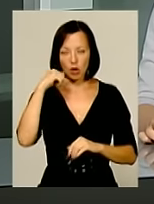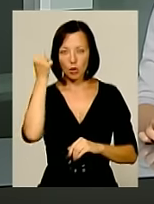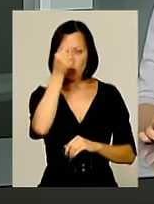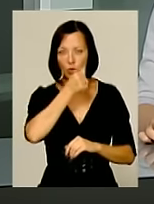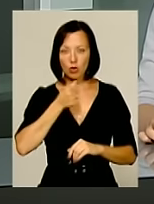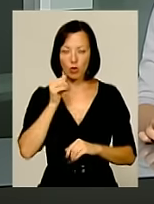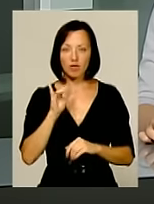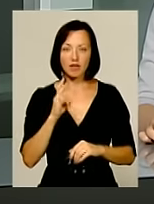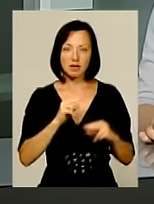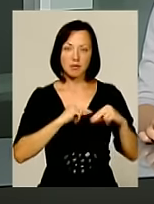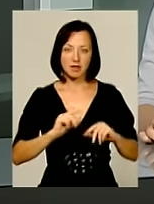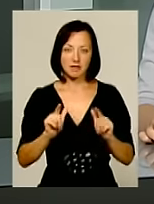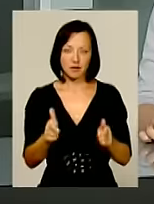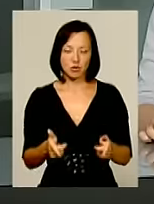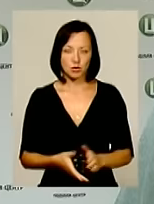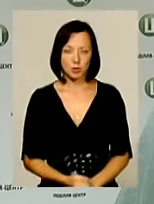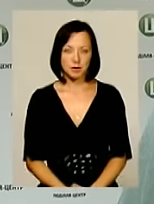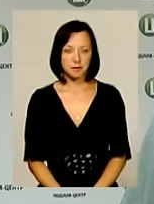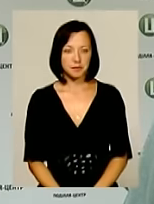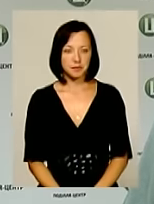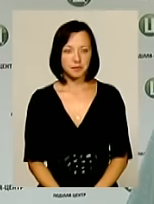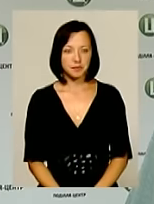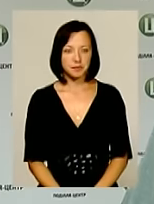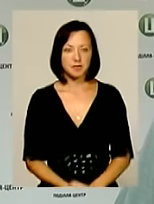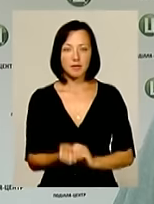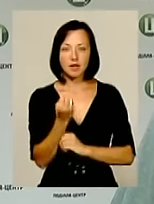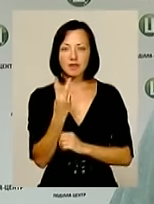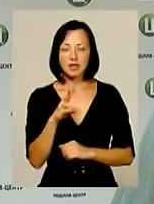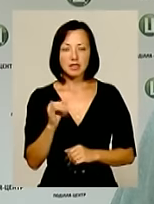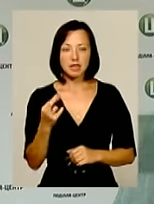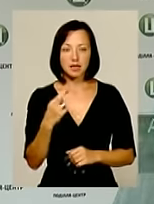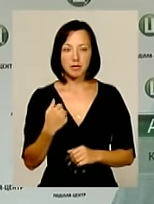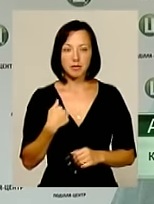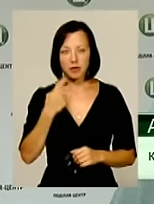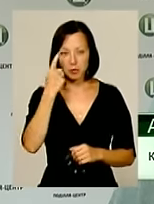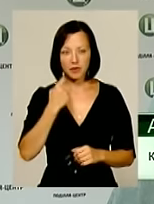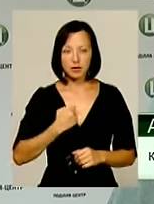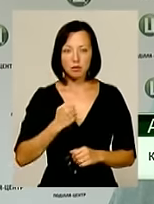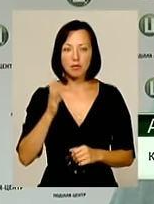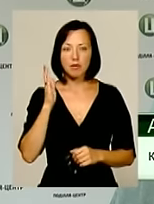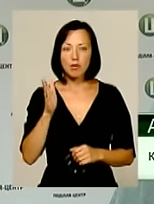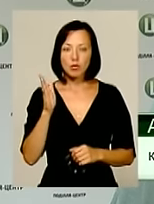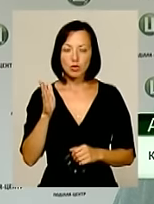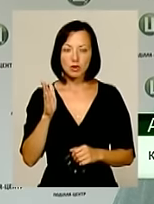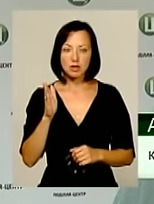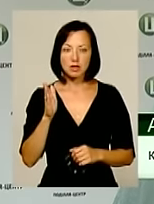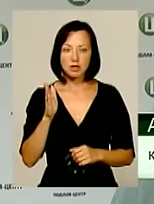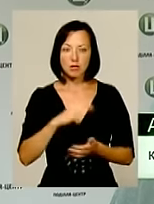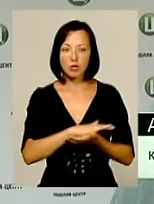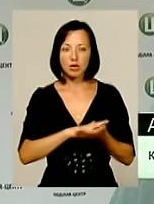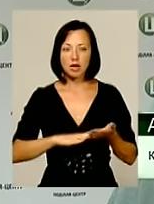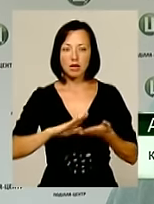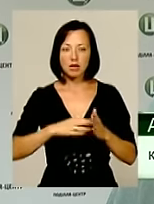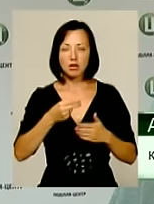року він працевлаштується. 12 липня, коли мені повідомили, що майбутні пролонгації